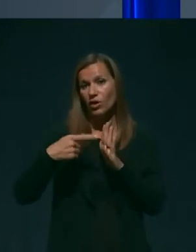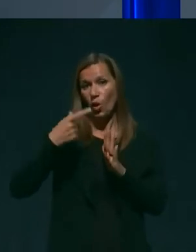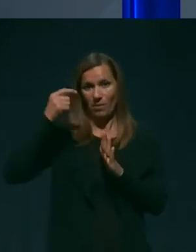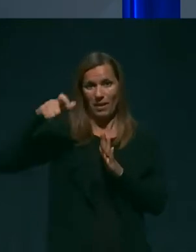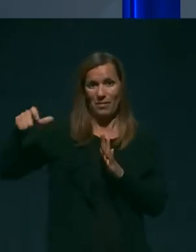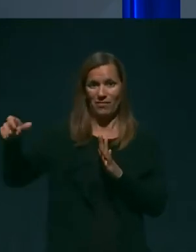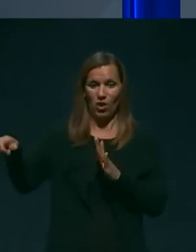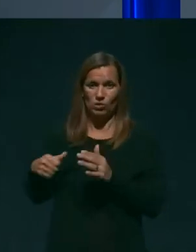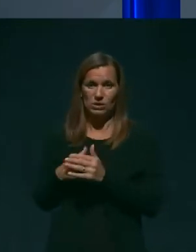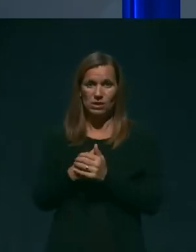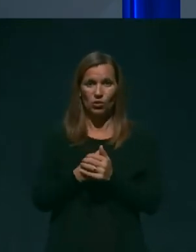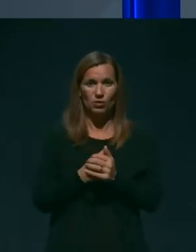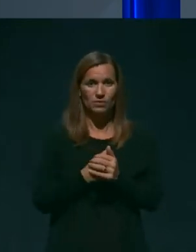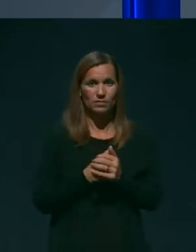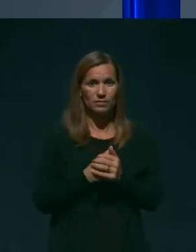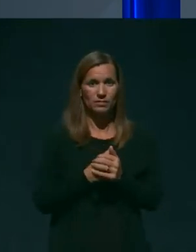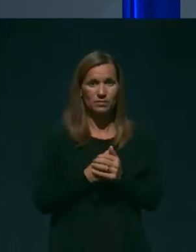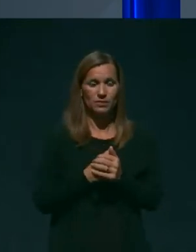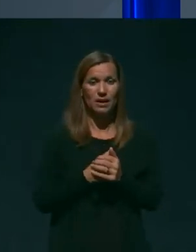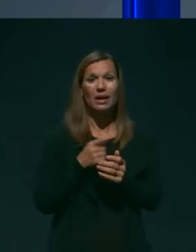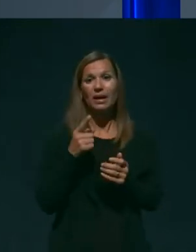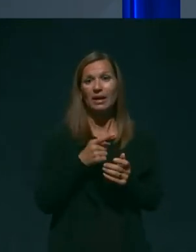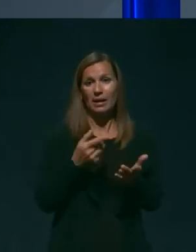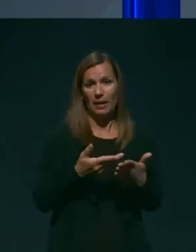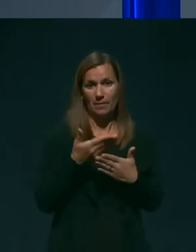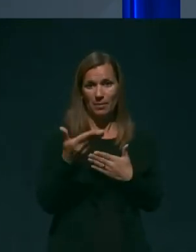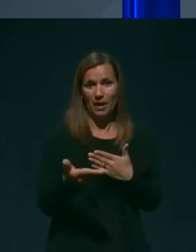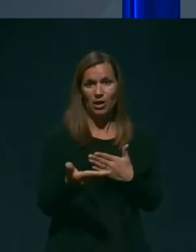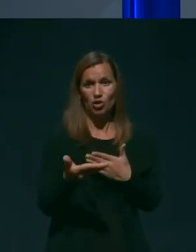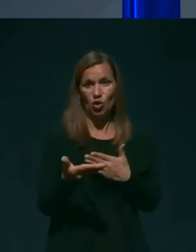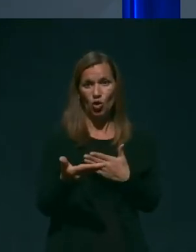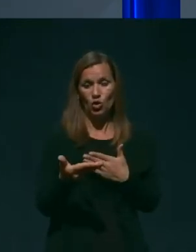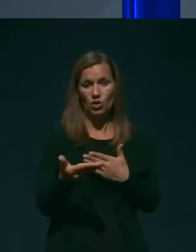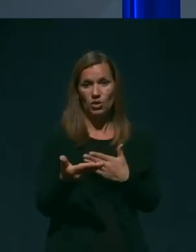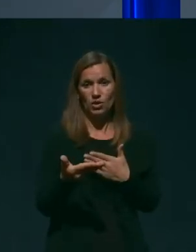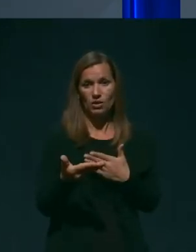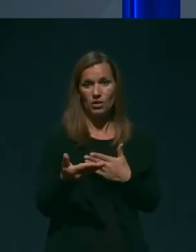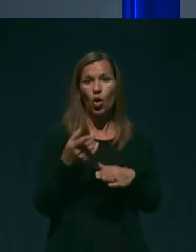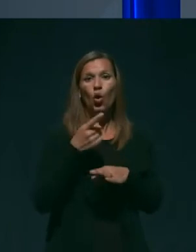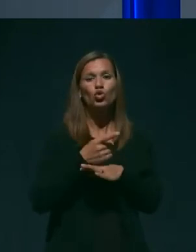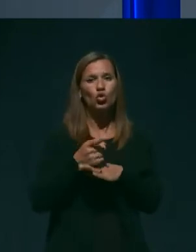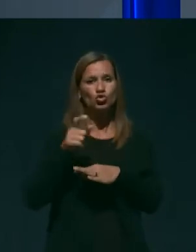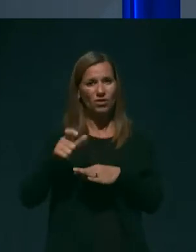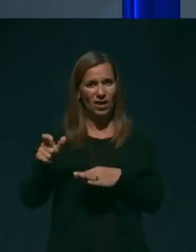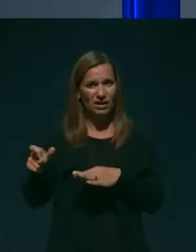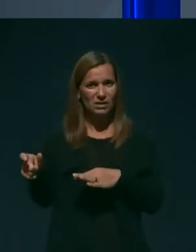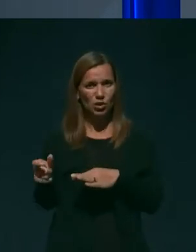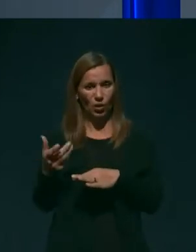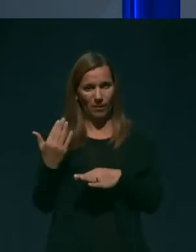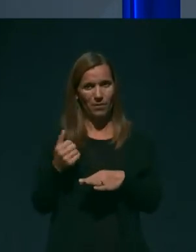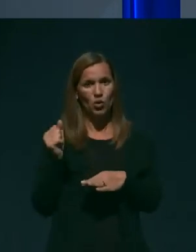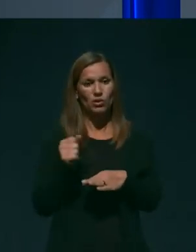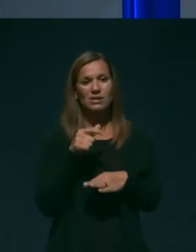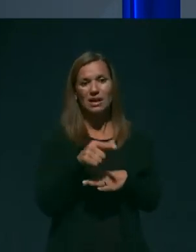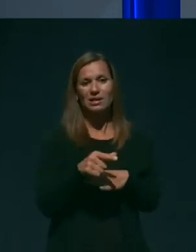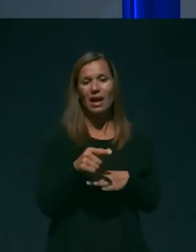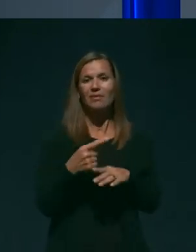predlog odločevalcem je bil, da se ta merila upoštevajo